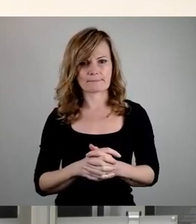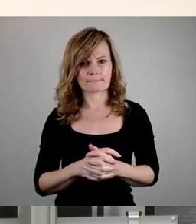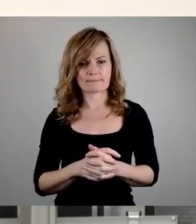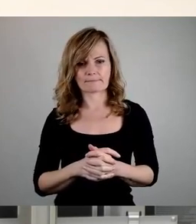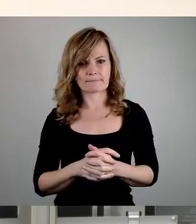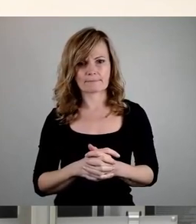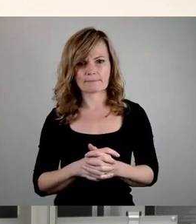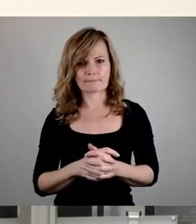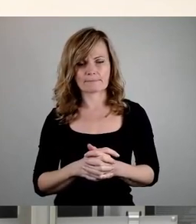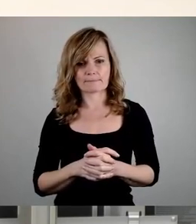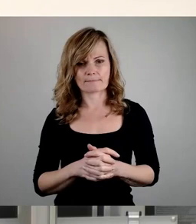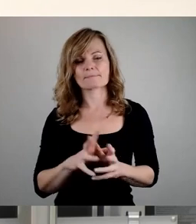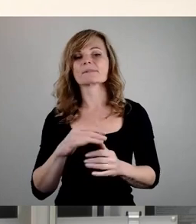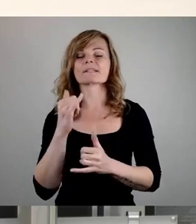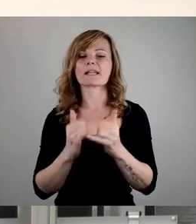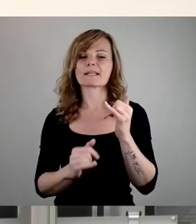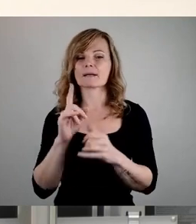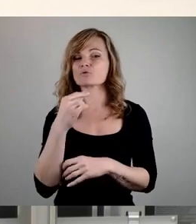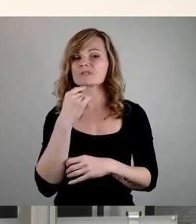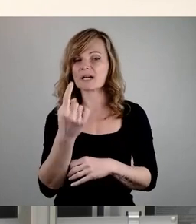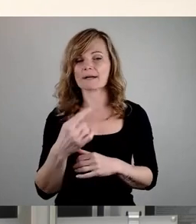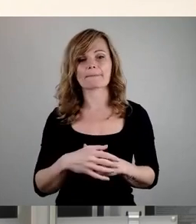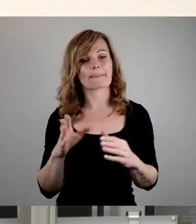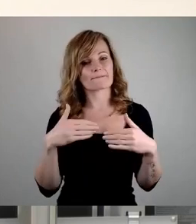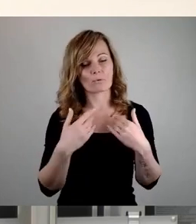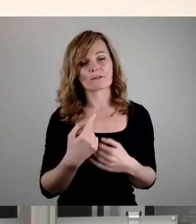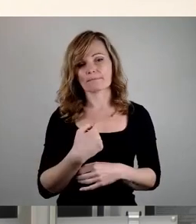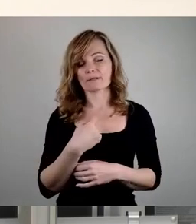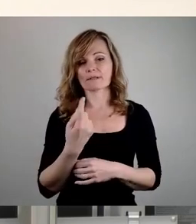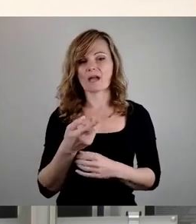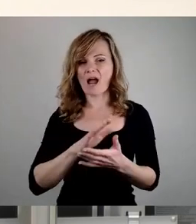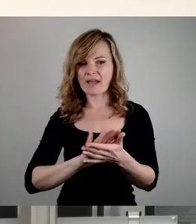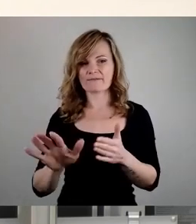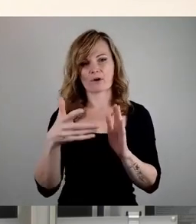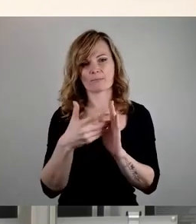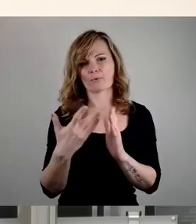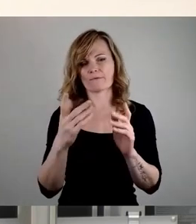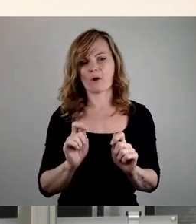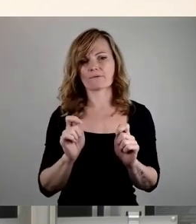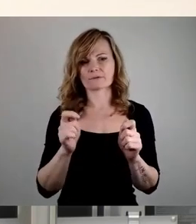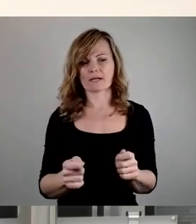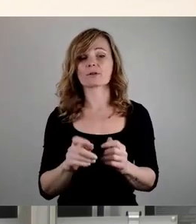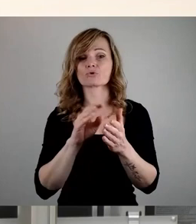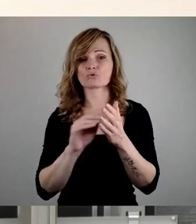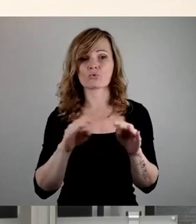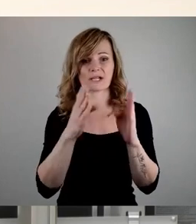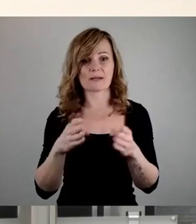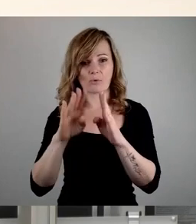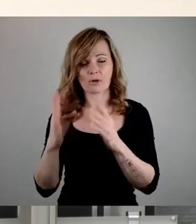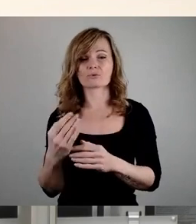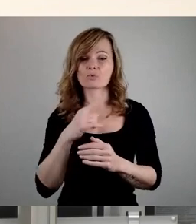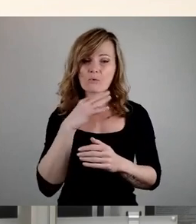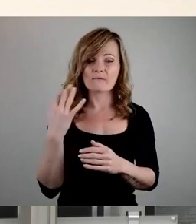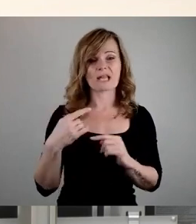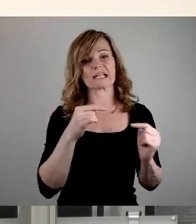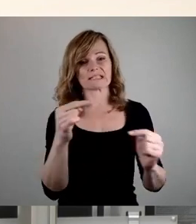Und als Letztes muss ich sagen, es freut mich, dass ein einfacher Prüfauftrag zu Schulgebäuden so viel Debatte ausgelöst